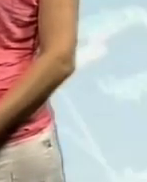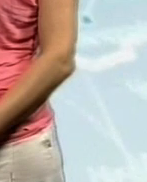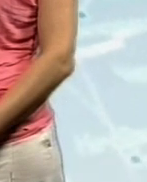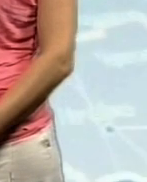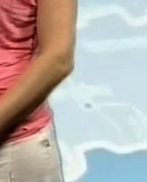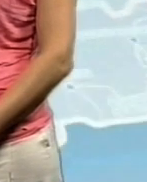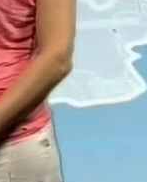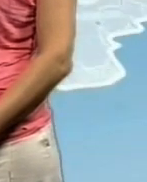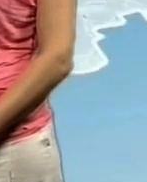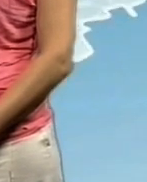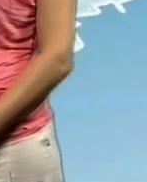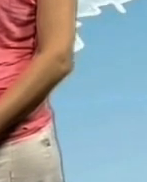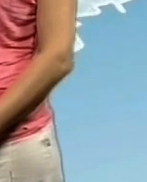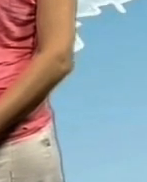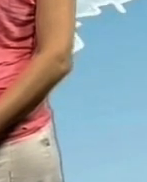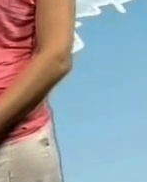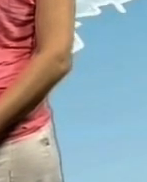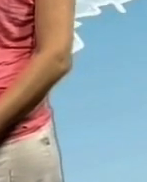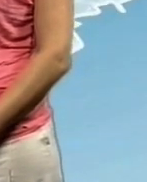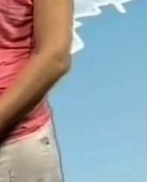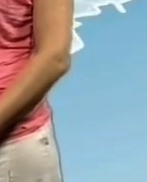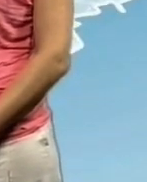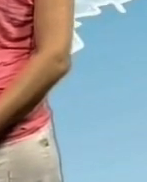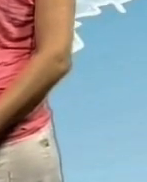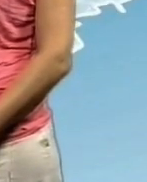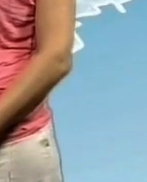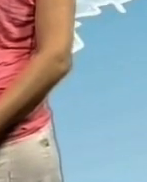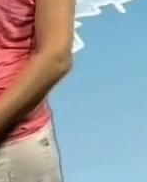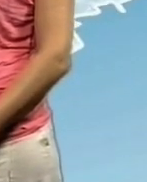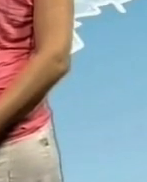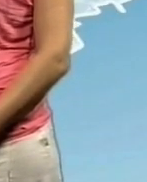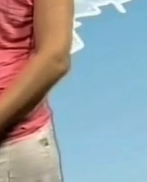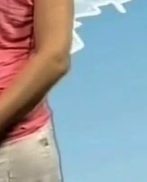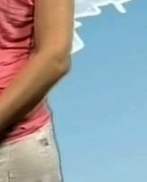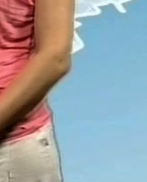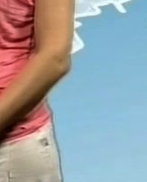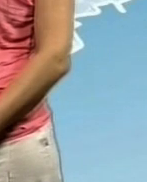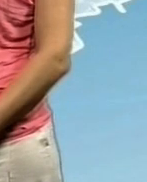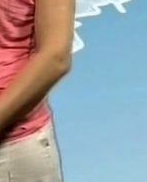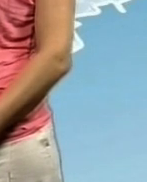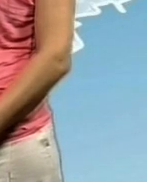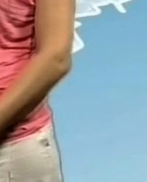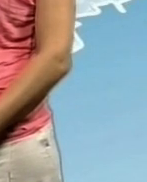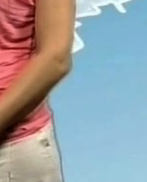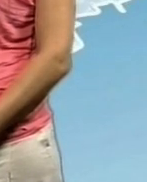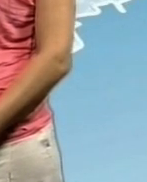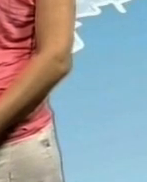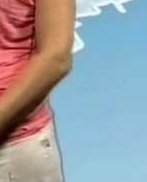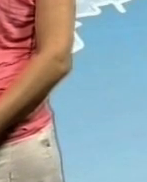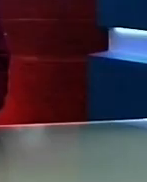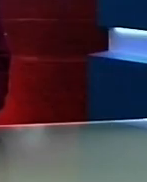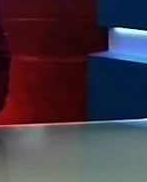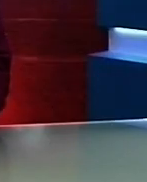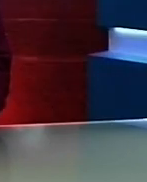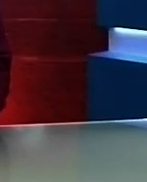середовища, ніж дорослий. Тож бережіть себе та своїх рідних і гарного вам настрою, незважаючи на те, що відбувається за